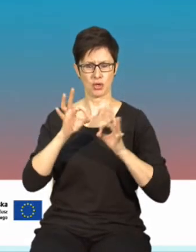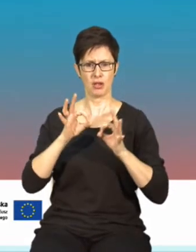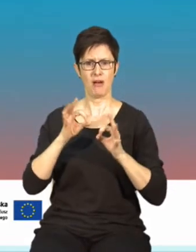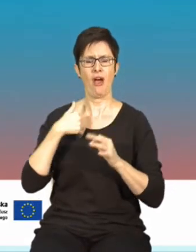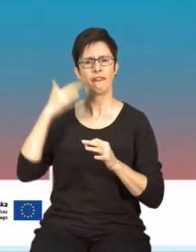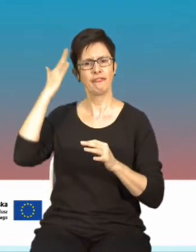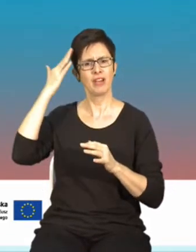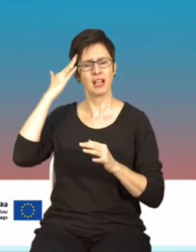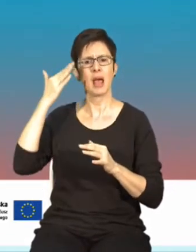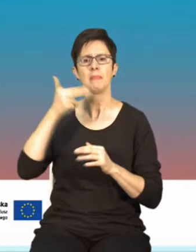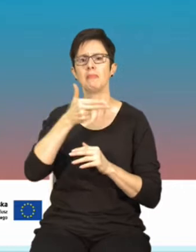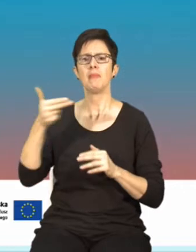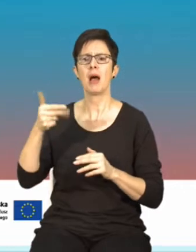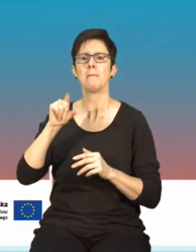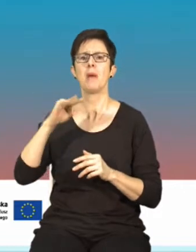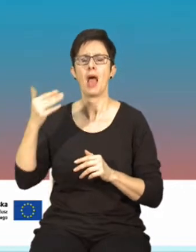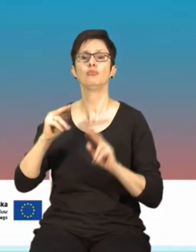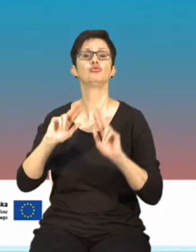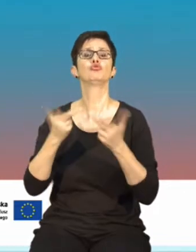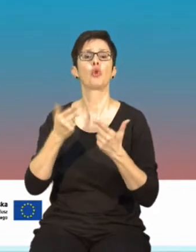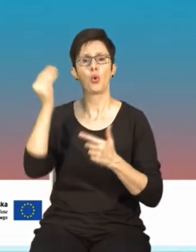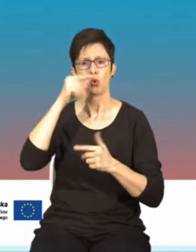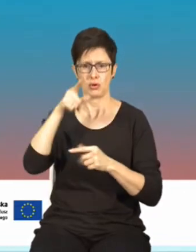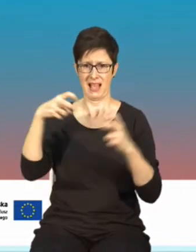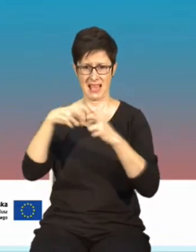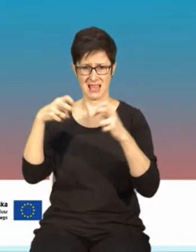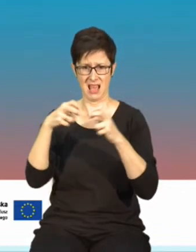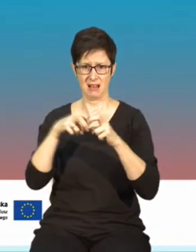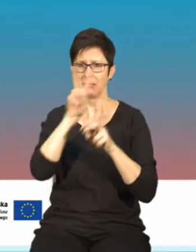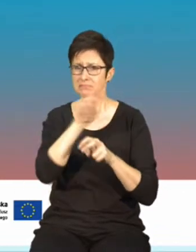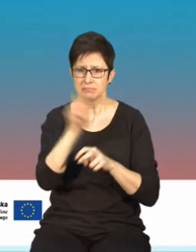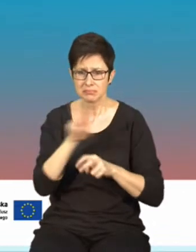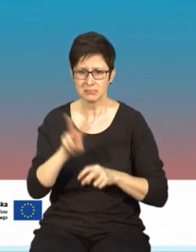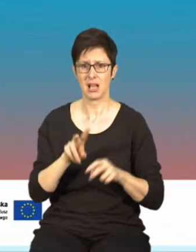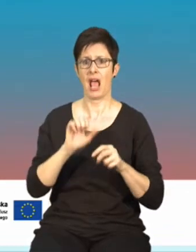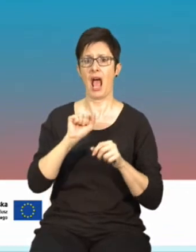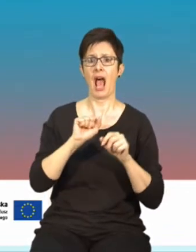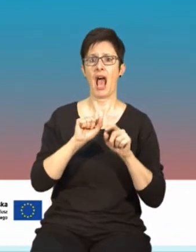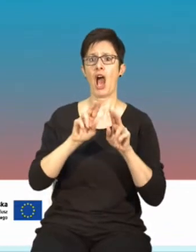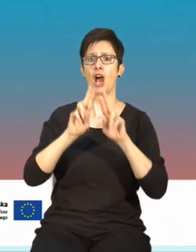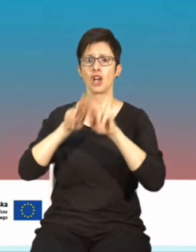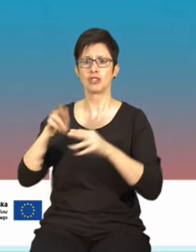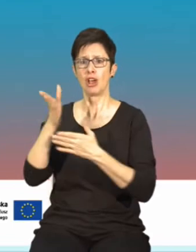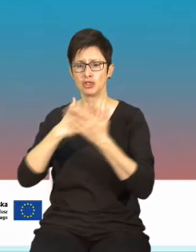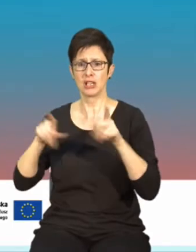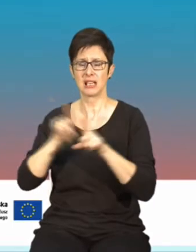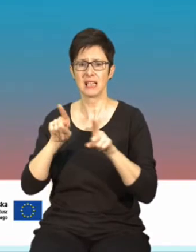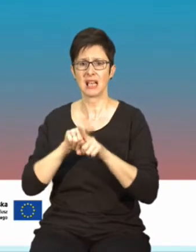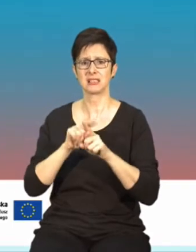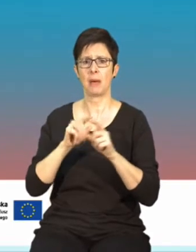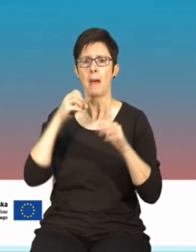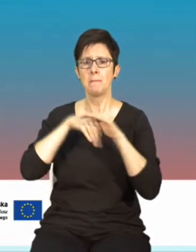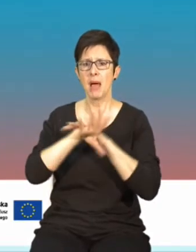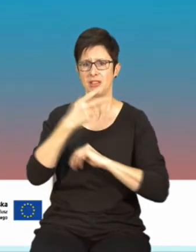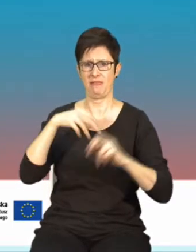dotyczącą pól elektromagnetycznych z internetu, a co czwarty badany z mediów społecznościowych, gdzie autorytetem może być każdy.